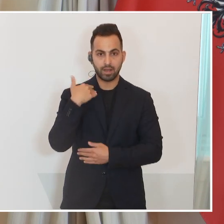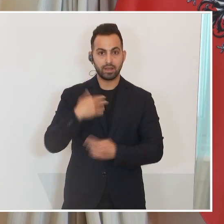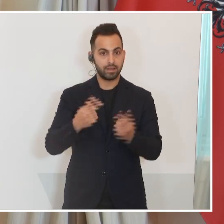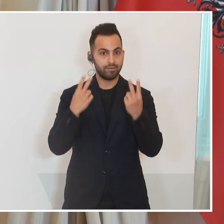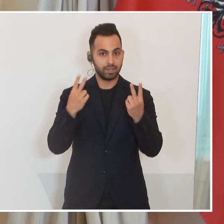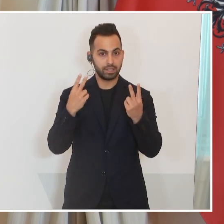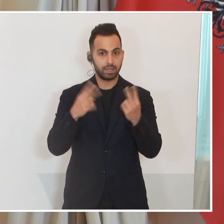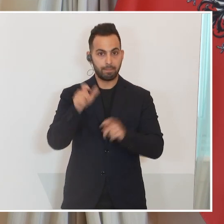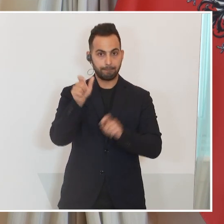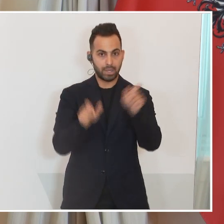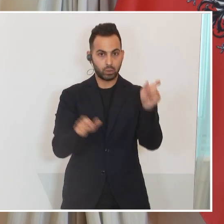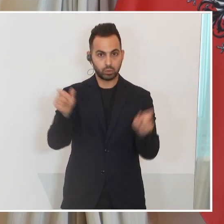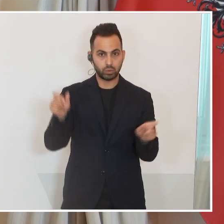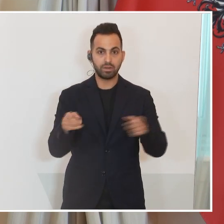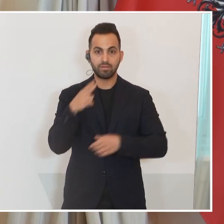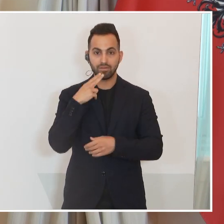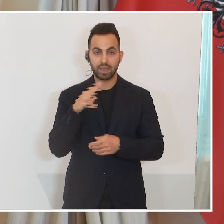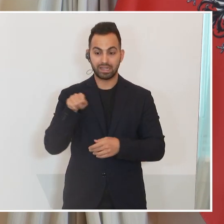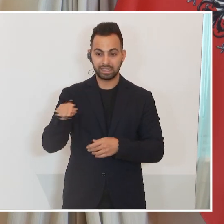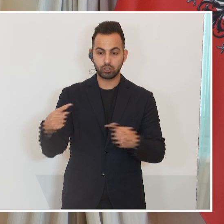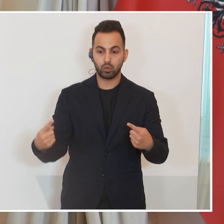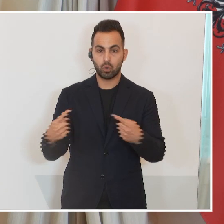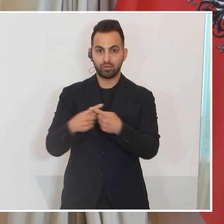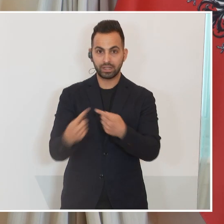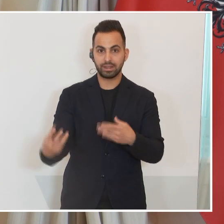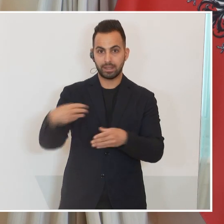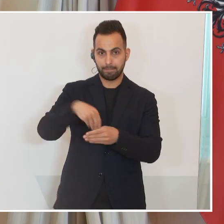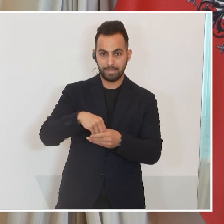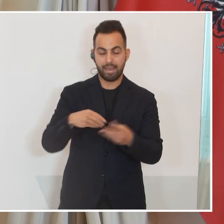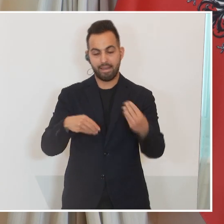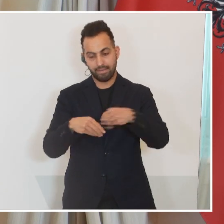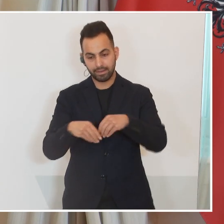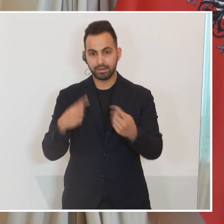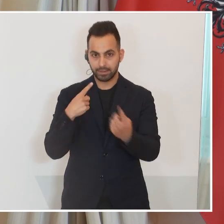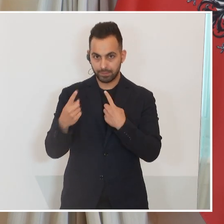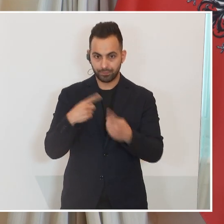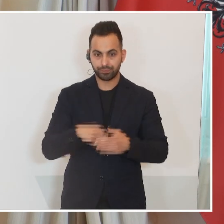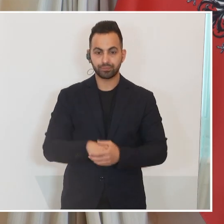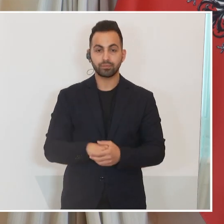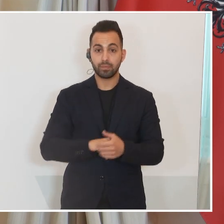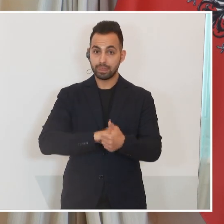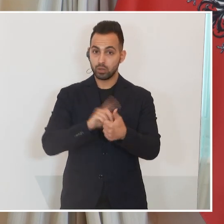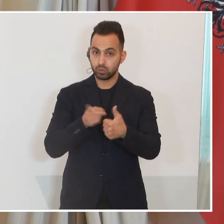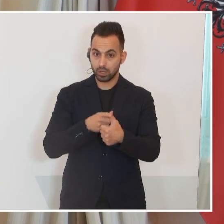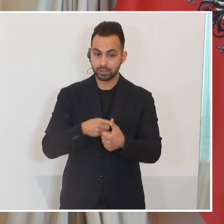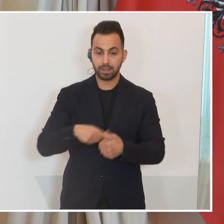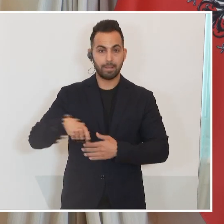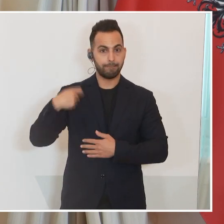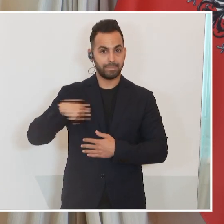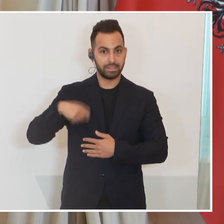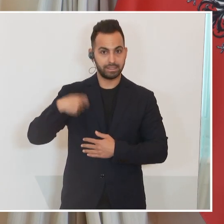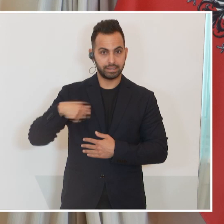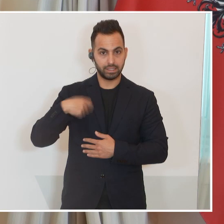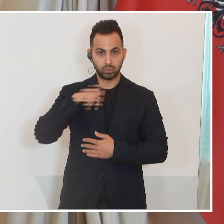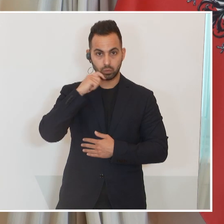wichtigen Playern, die in und an diesem Konflikt beteiligt sind. Zunächst einmal als allererstes mit dem Präsidenten